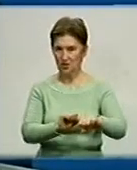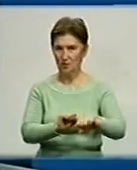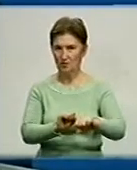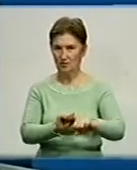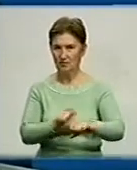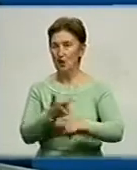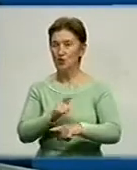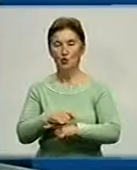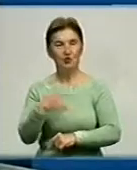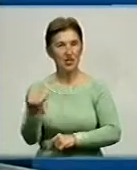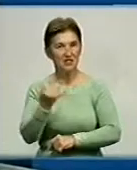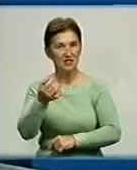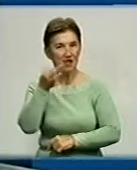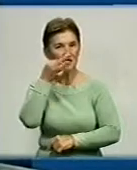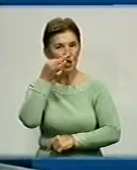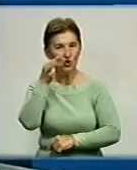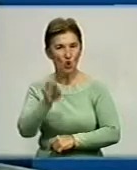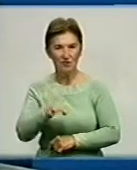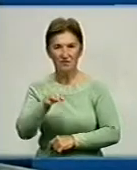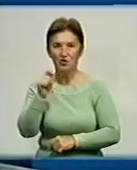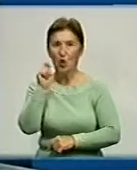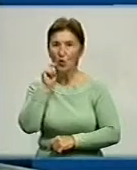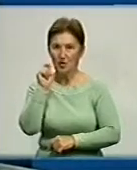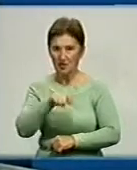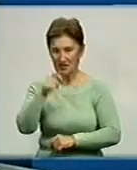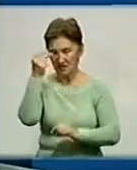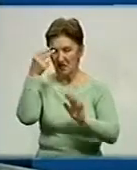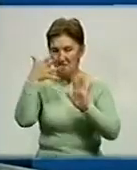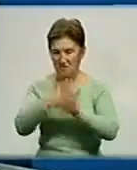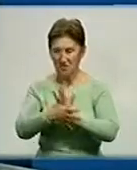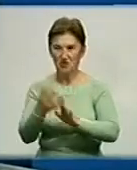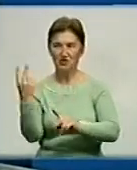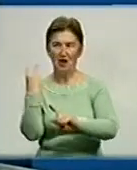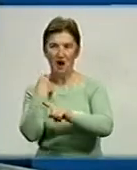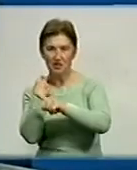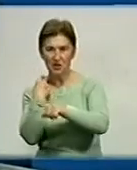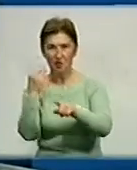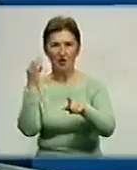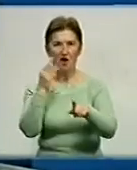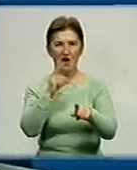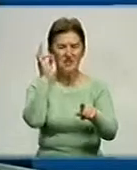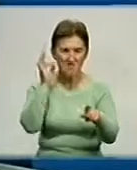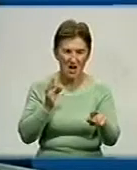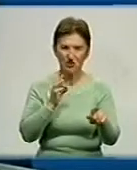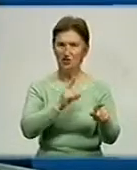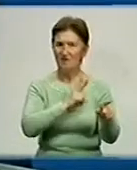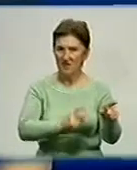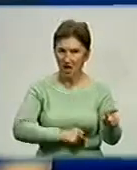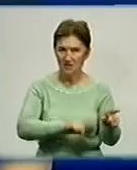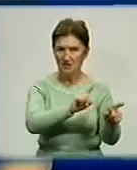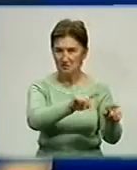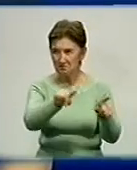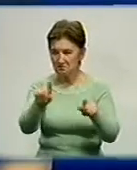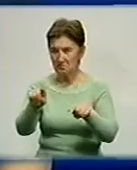Дуже цікавий досвід України в цьому плані, який вивчив ще досвід Великобританії, Німеччини, Франції та дещо Польщі,